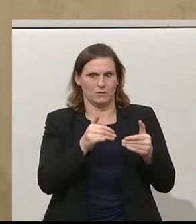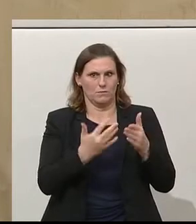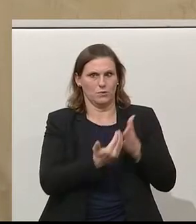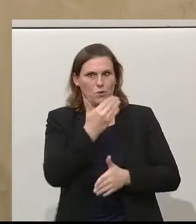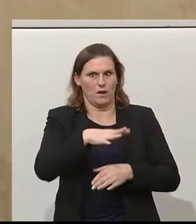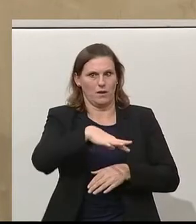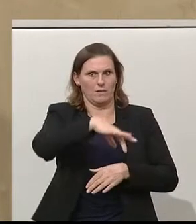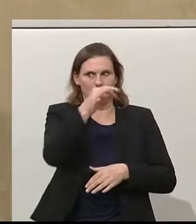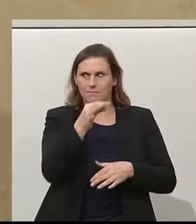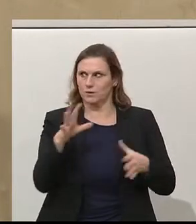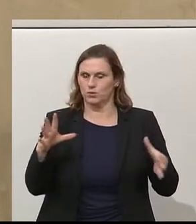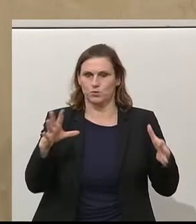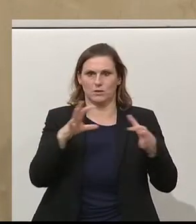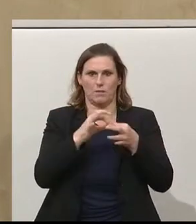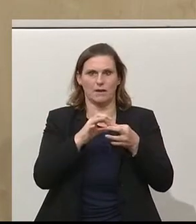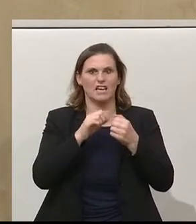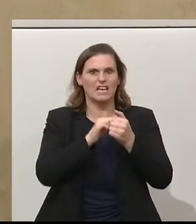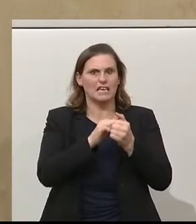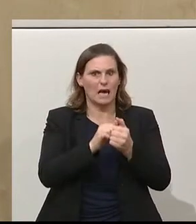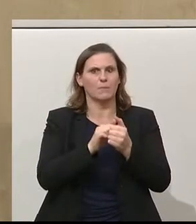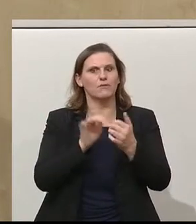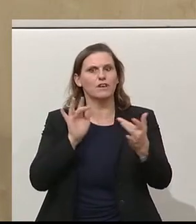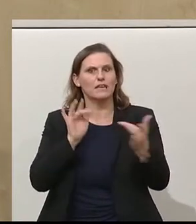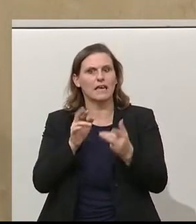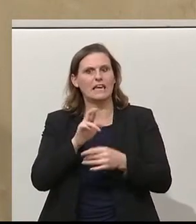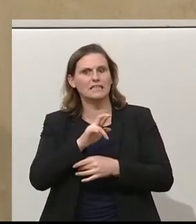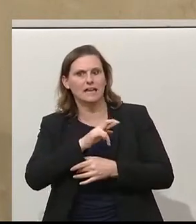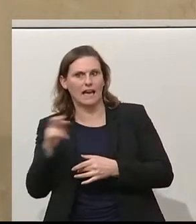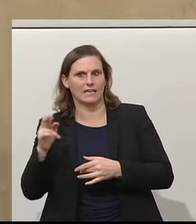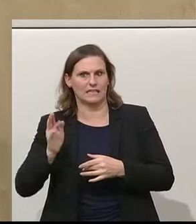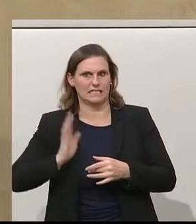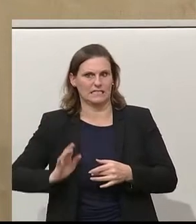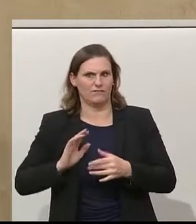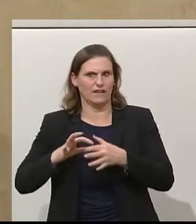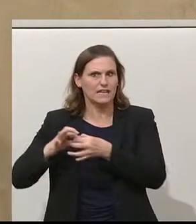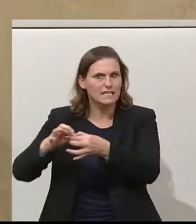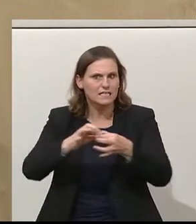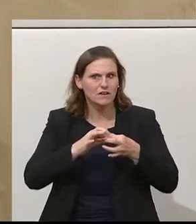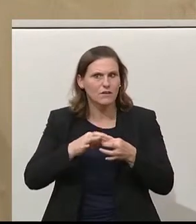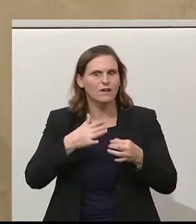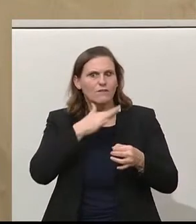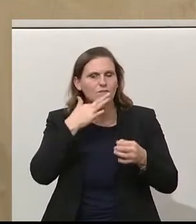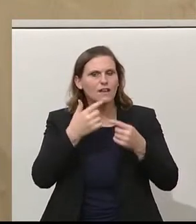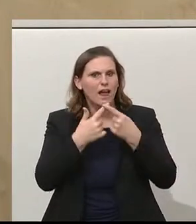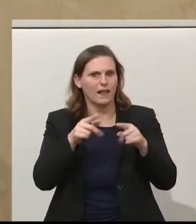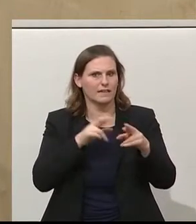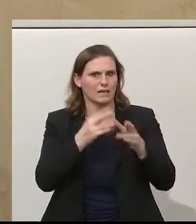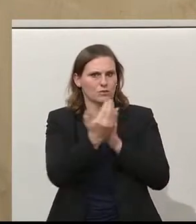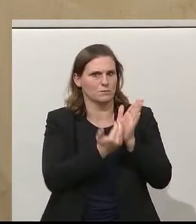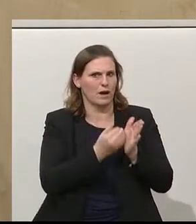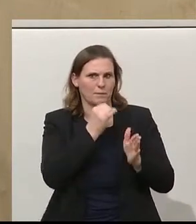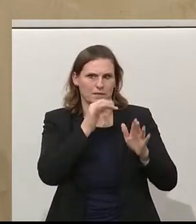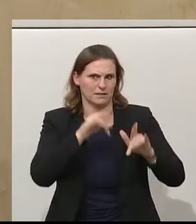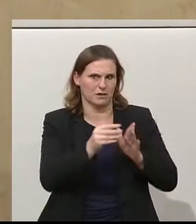hier zusammenhält. Der Kampf gegen die rechte Zivilgesellschaft, weil viel anderes findet sich in Ihrem Regierungsprogramm in Wahrheit ohnehin nicht.